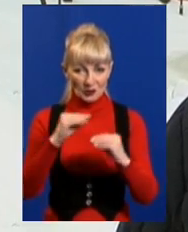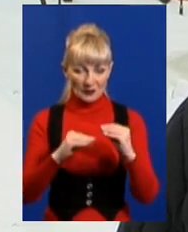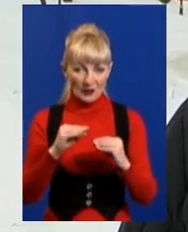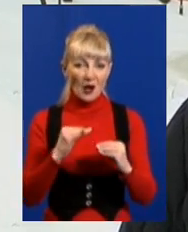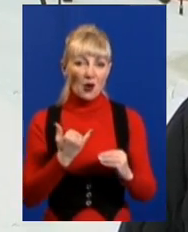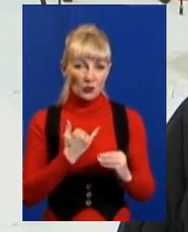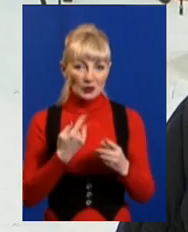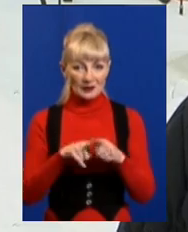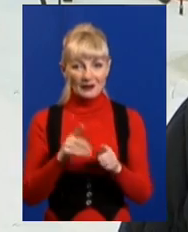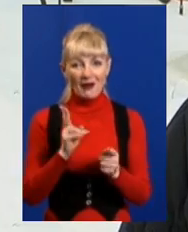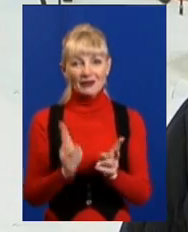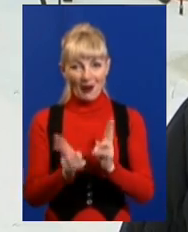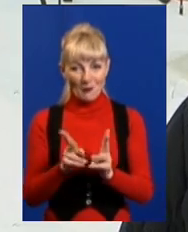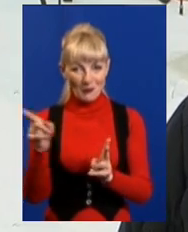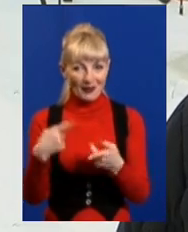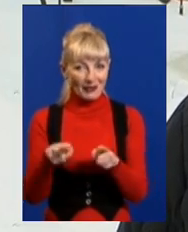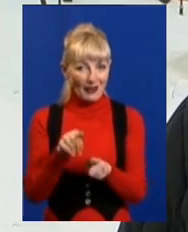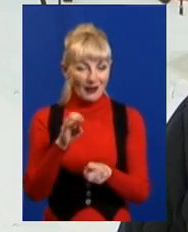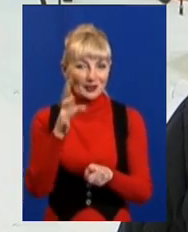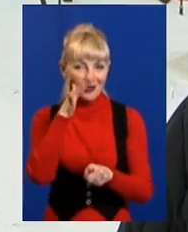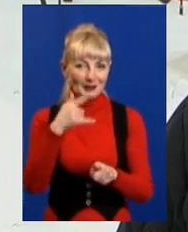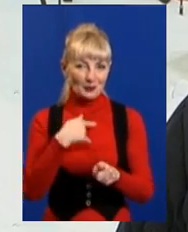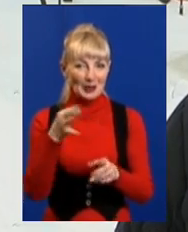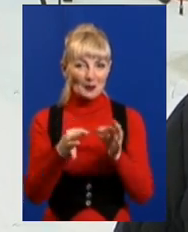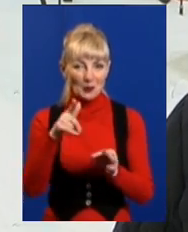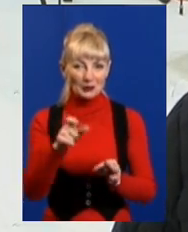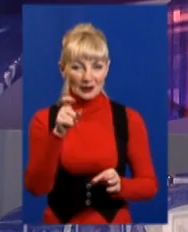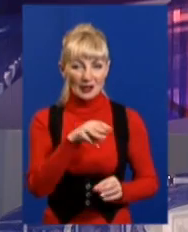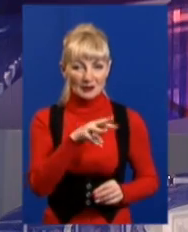відбуваються на кухні, коли ми спалюємо природний газ метан.